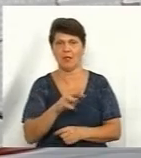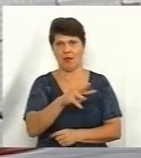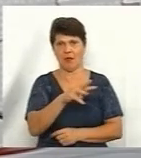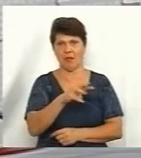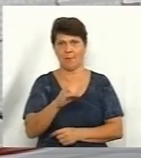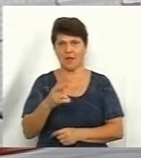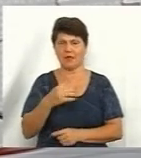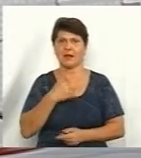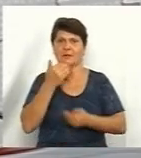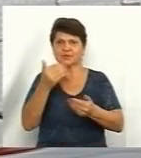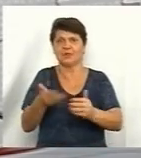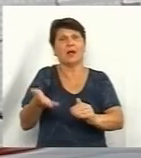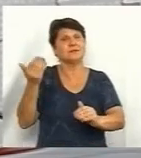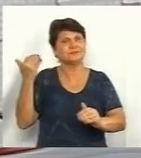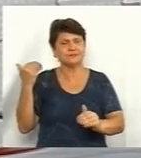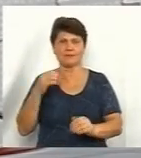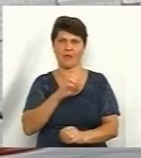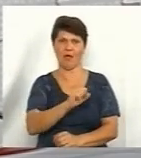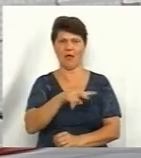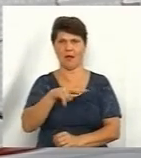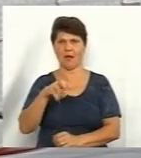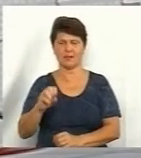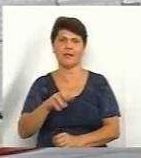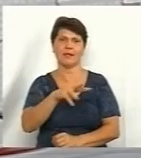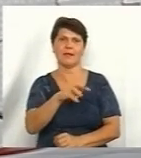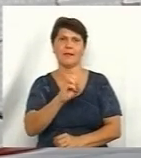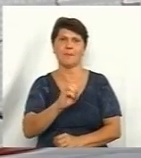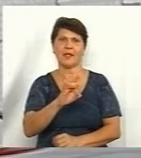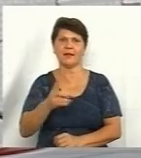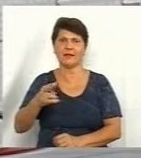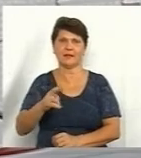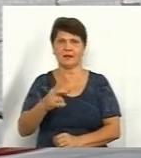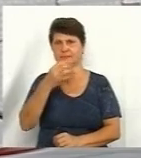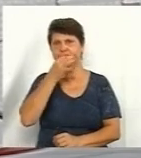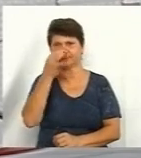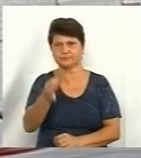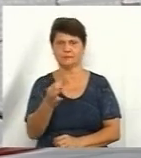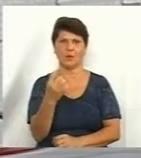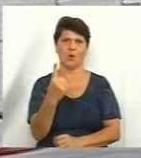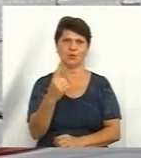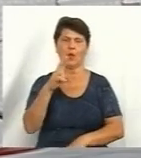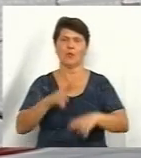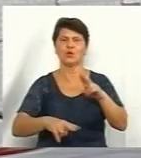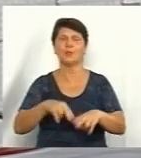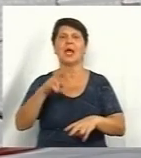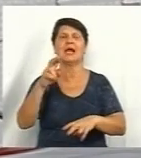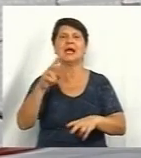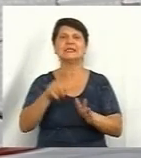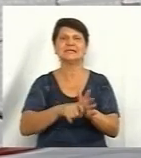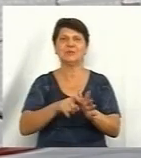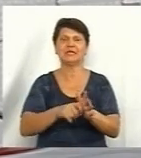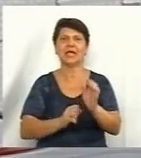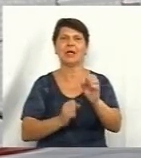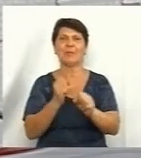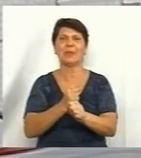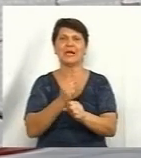попередні роки, але мерія, я ж кажу, мерія просто заявляє лише одне, що вони будують сміттєпереробний завод вже так